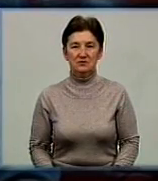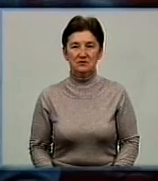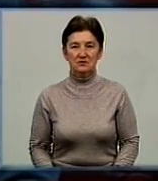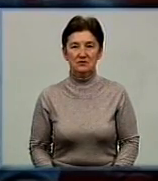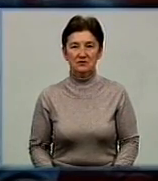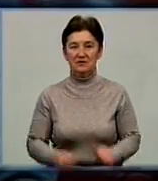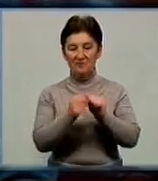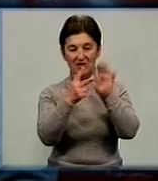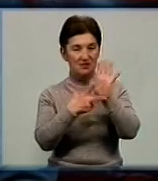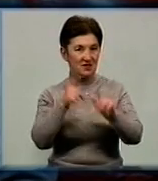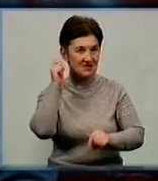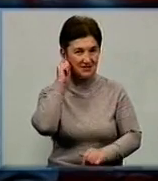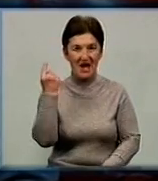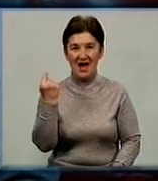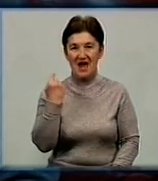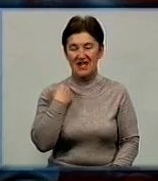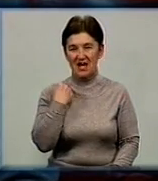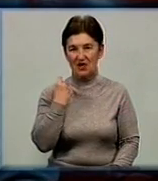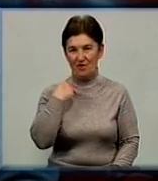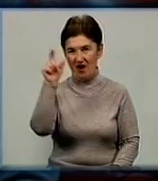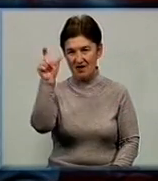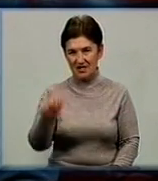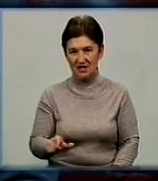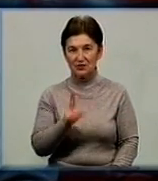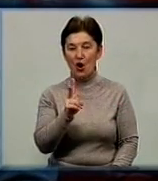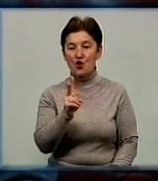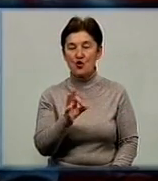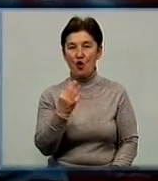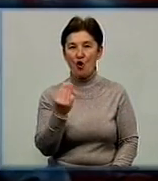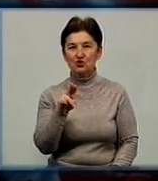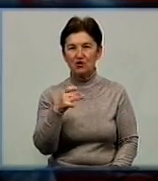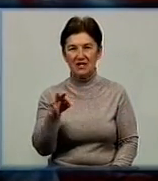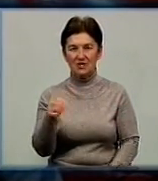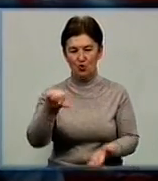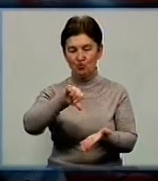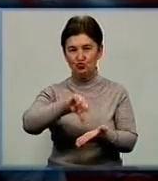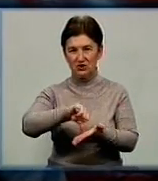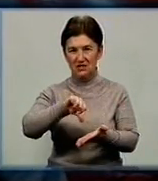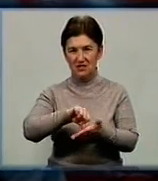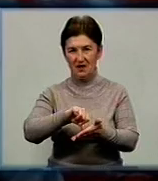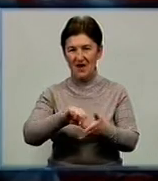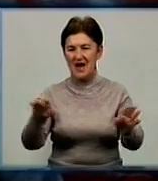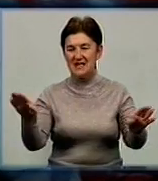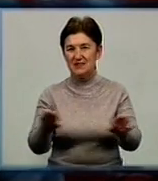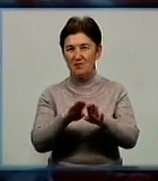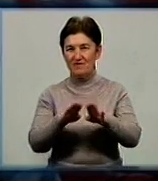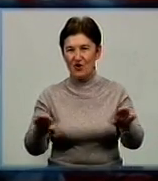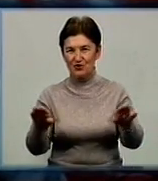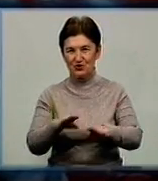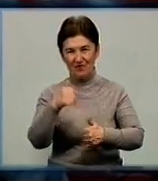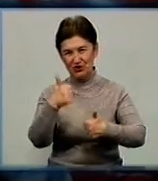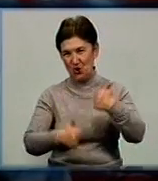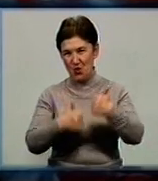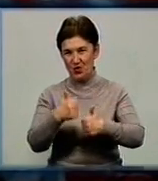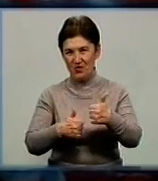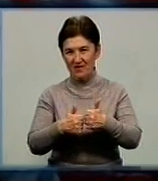18-річний кірвоградець Владислав Кошпуренко став учасником всеукраїнського телевізійного співочого шоу «Голос країни». На